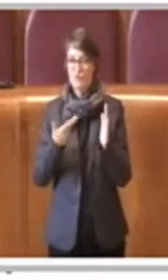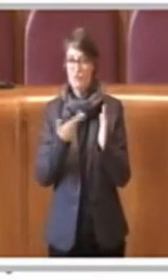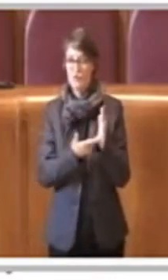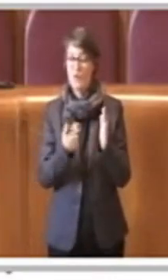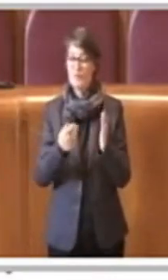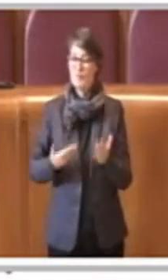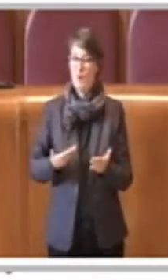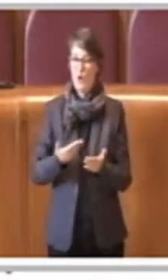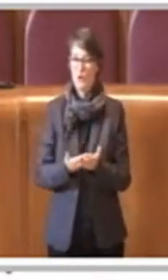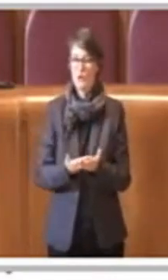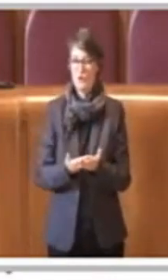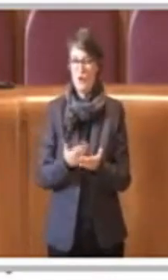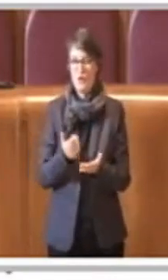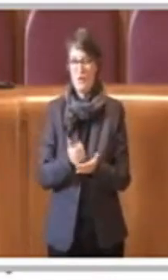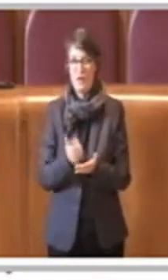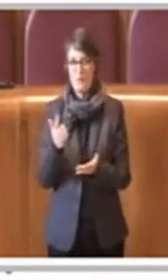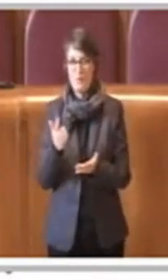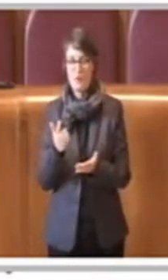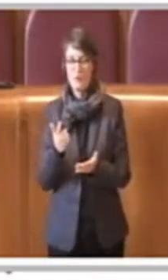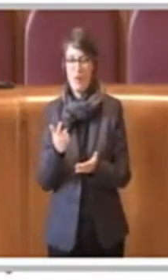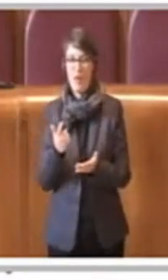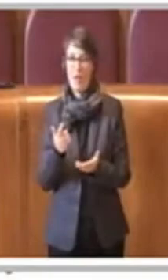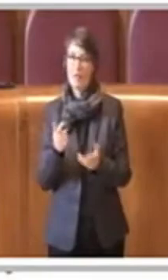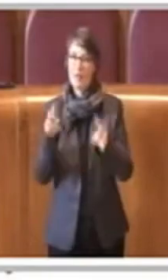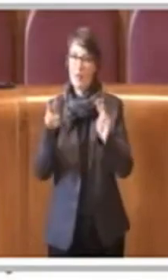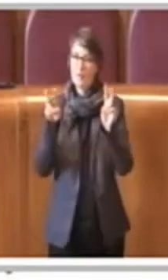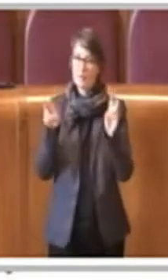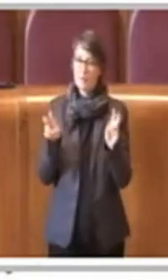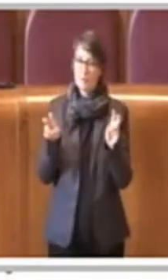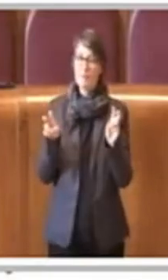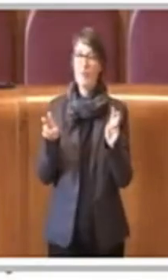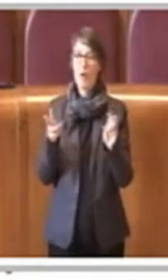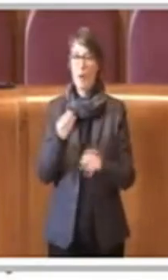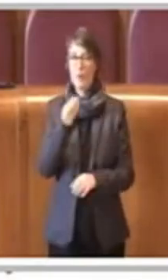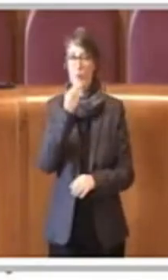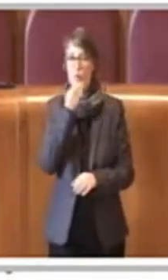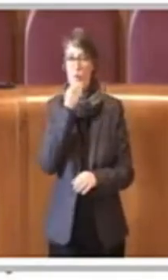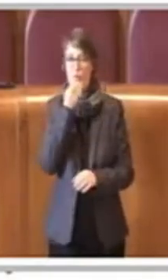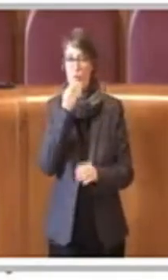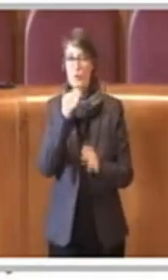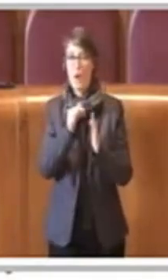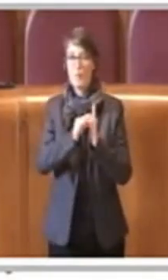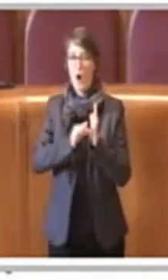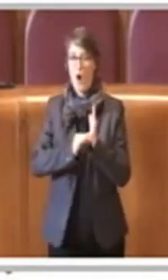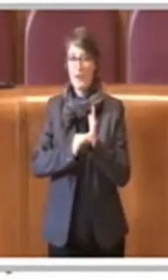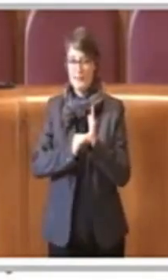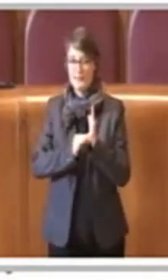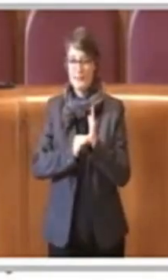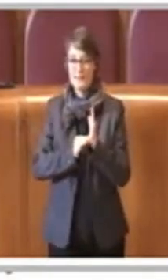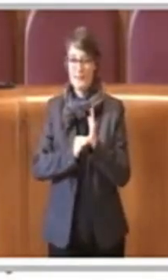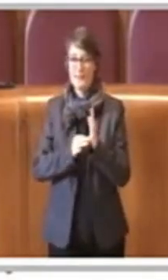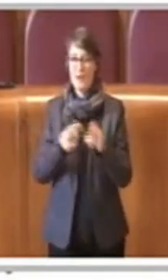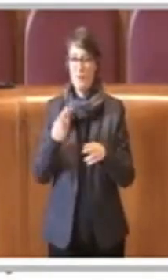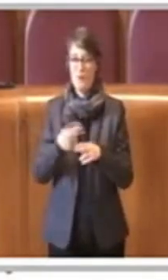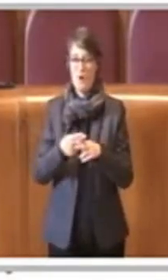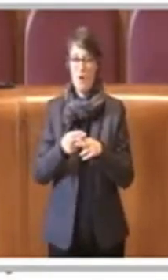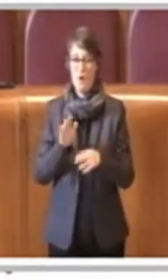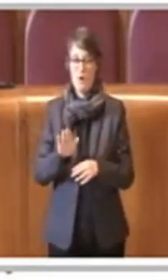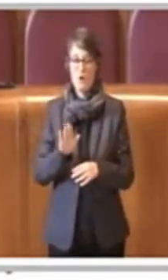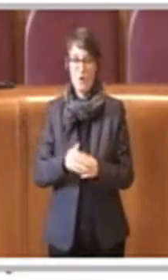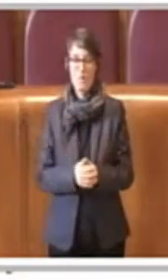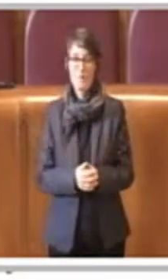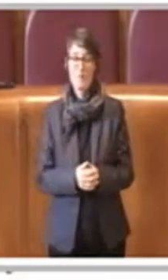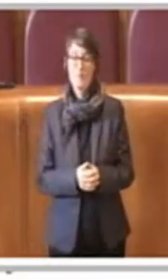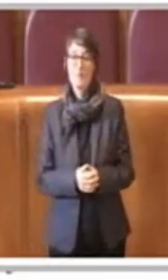come appunto ci dà l'oggetto sulla food policy di Roma, un atto, un dispositivo